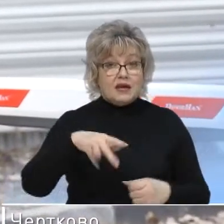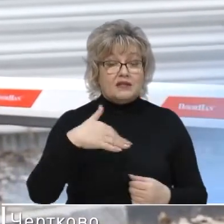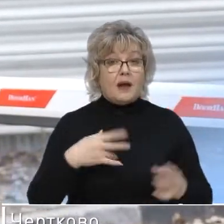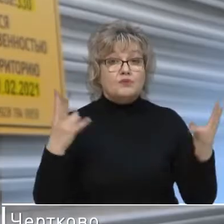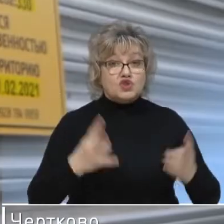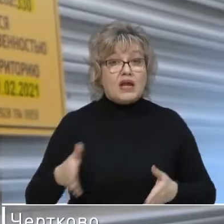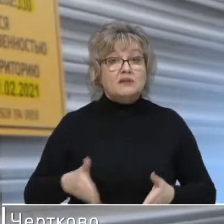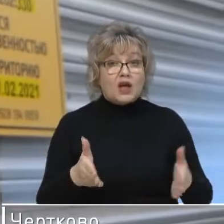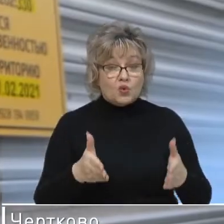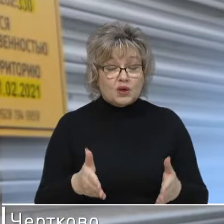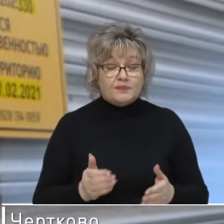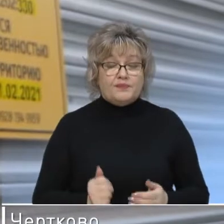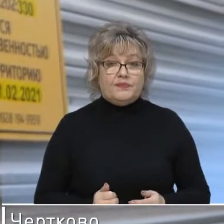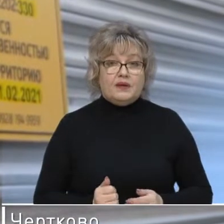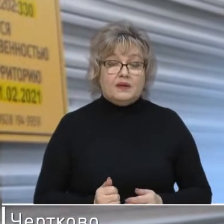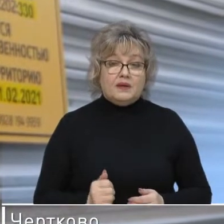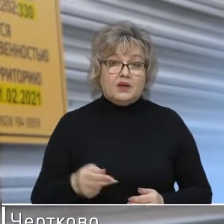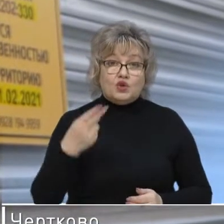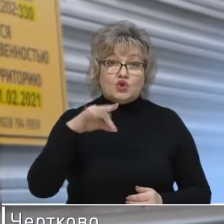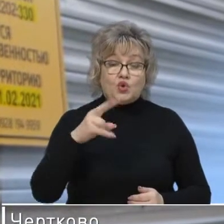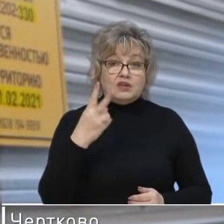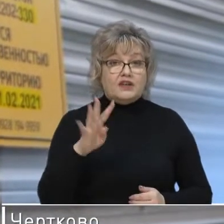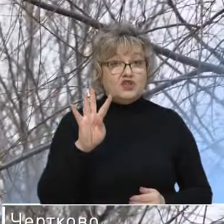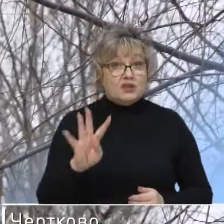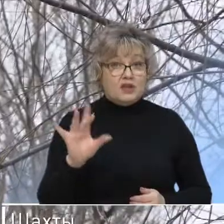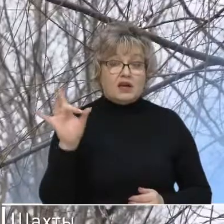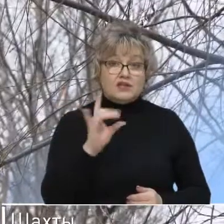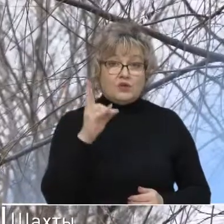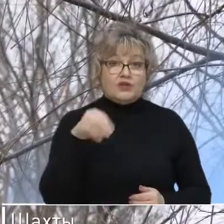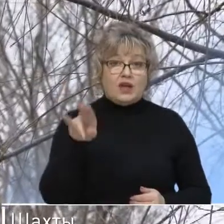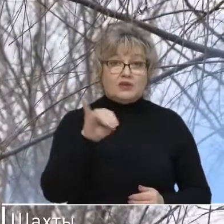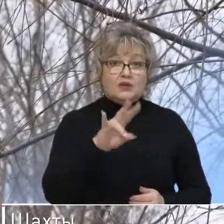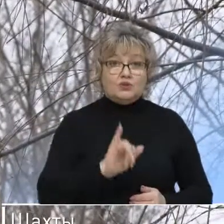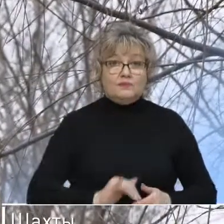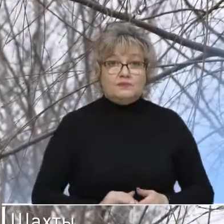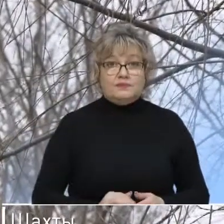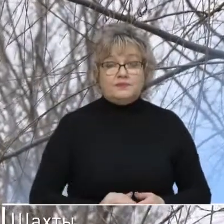нужна дорога. Елена Сарксян, Юрий Друзякин, Дон, 24. Ростов-на-Дону.